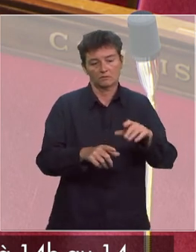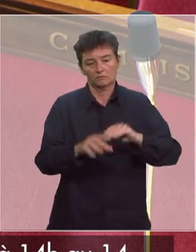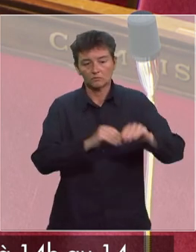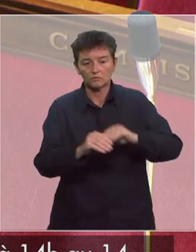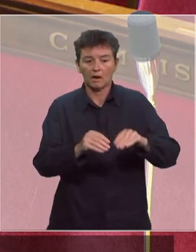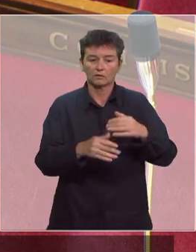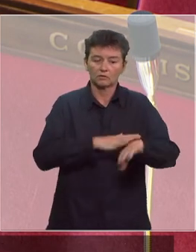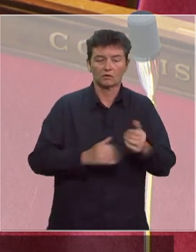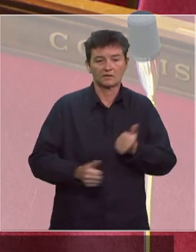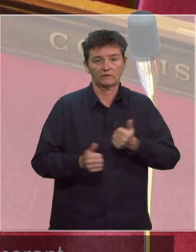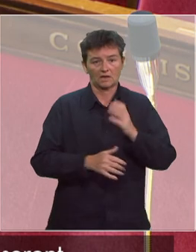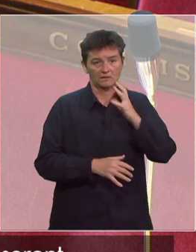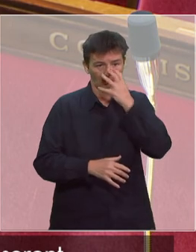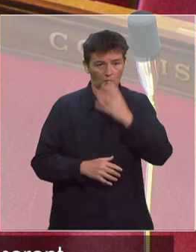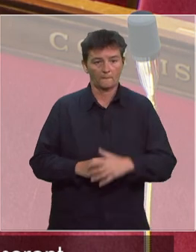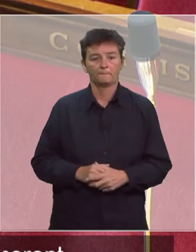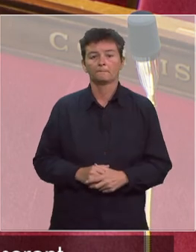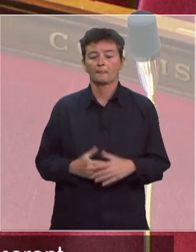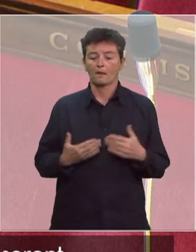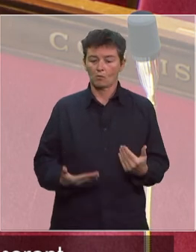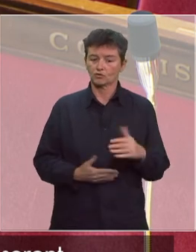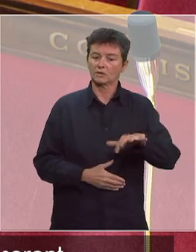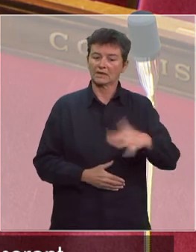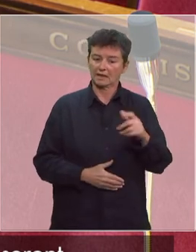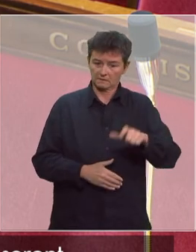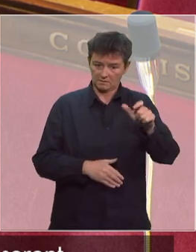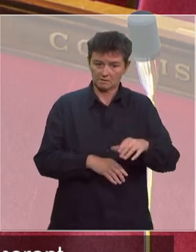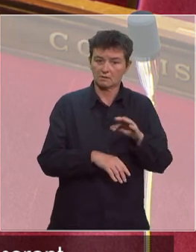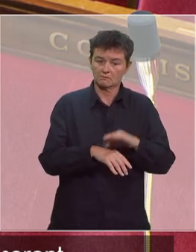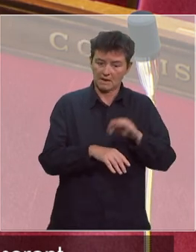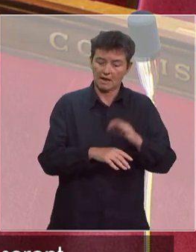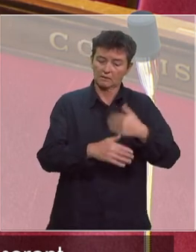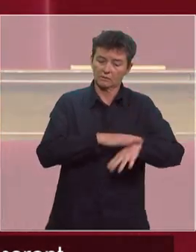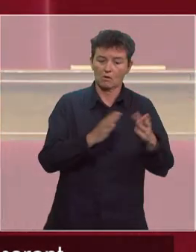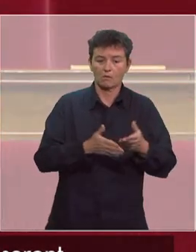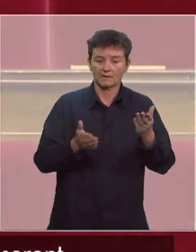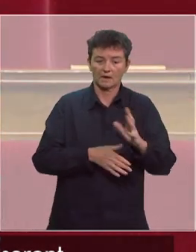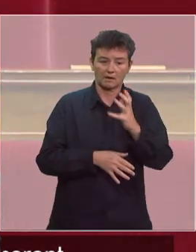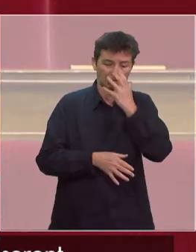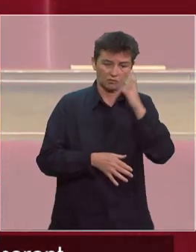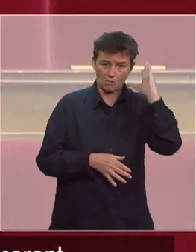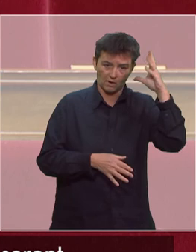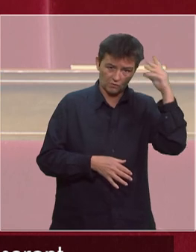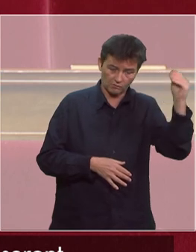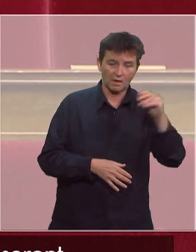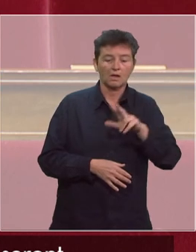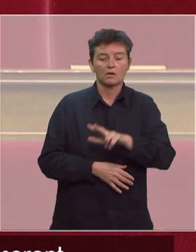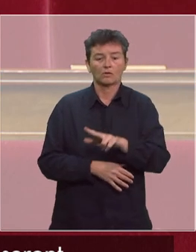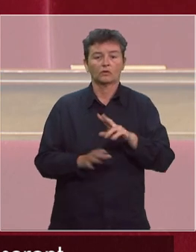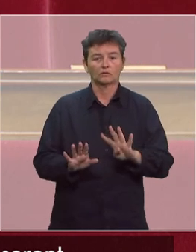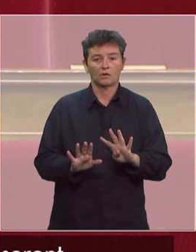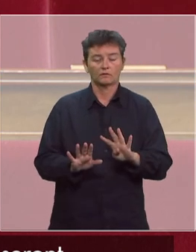réanimation. Une information, aujourd'hui, nous avons 15 patients hospitalisés en réa en Guadeloupe et nous avons 39